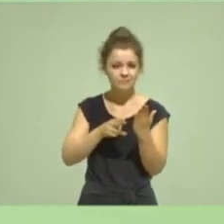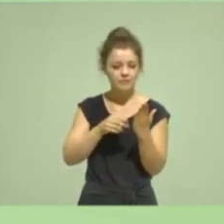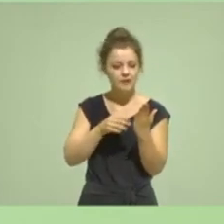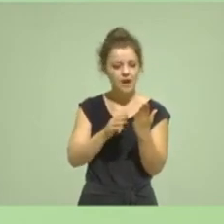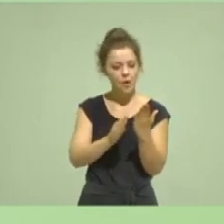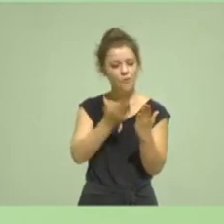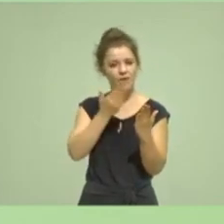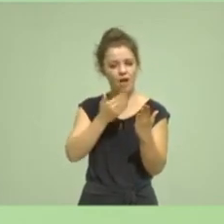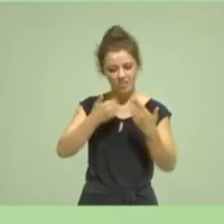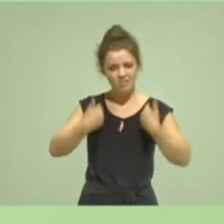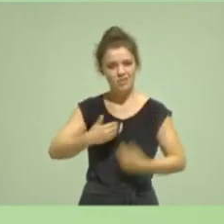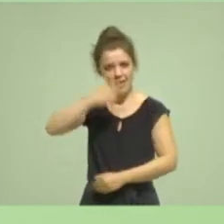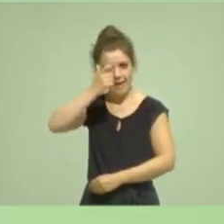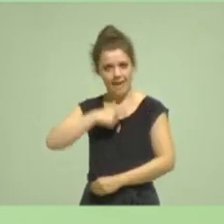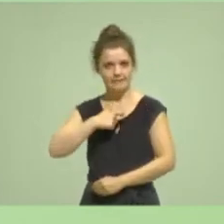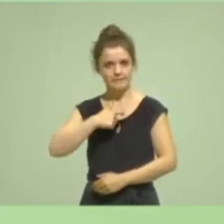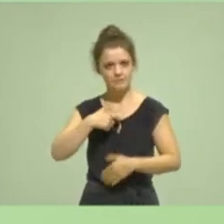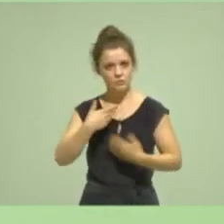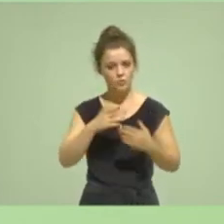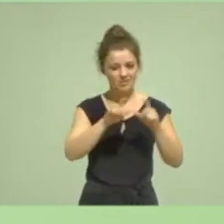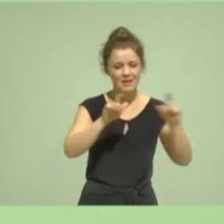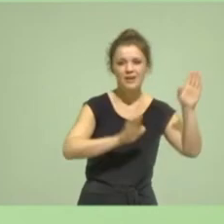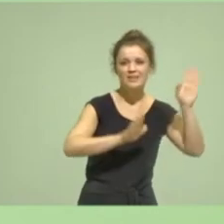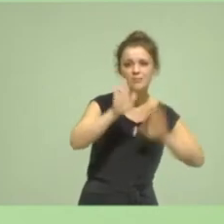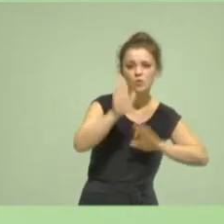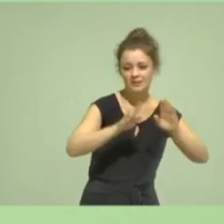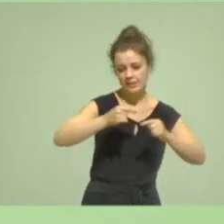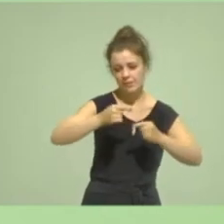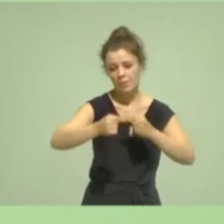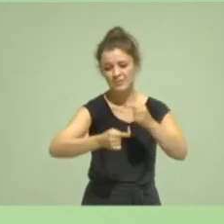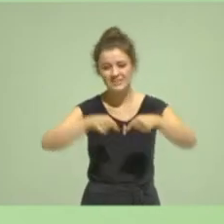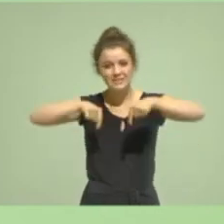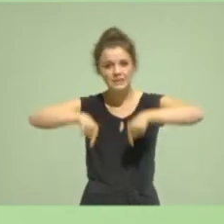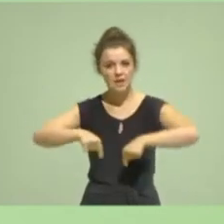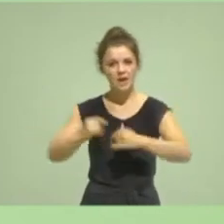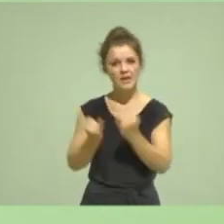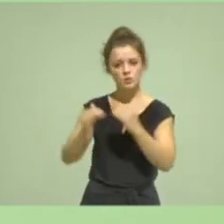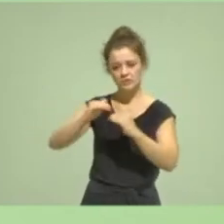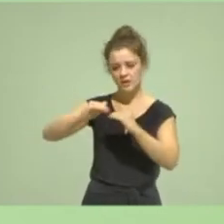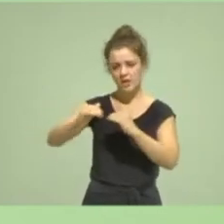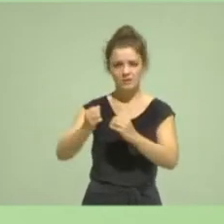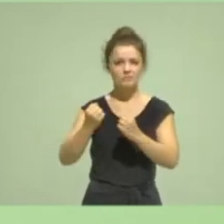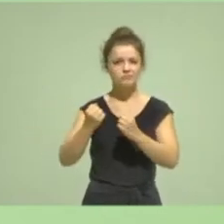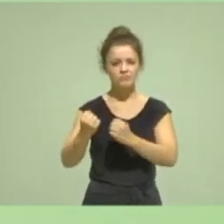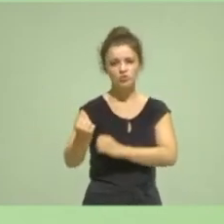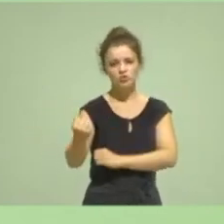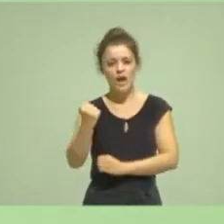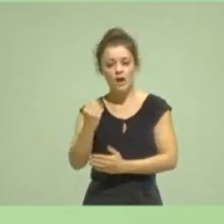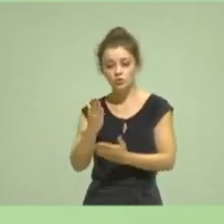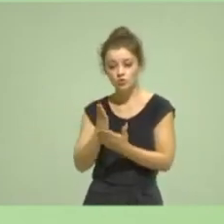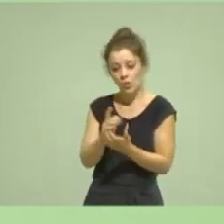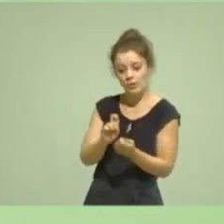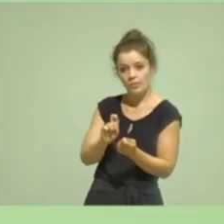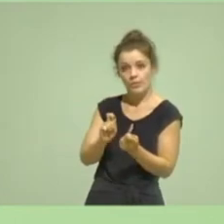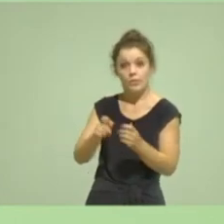die Demokratie und ihre Prozesse in dem starken Industrieland, was in einem Wandelprozess steckt, ohnehin